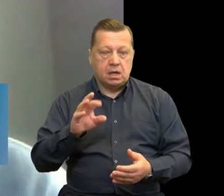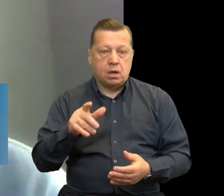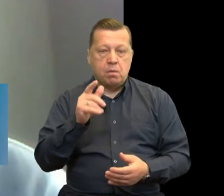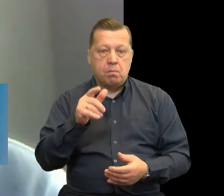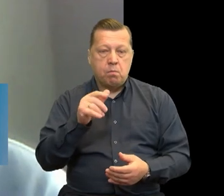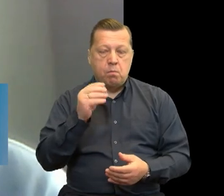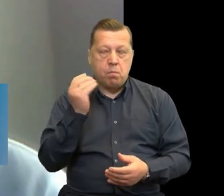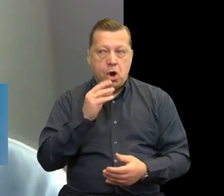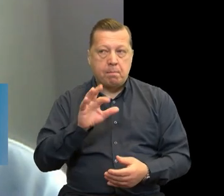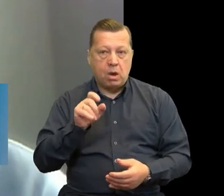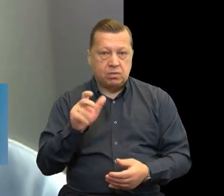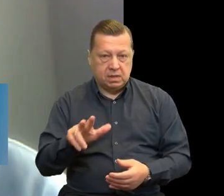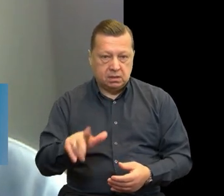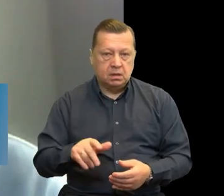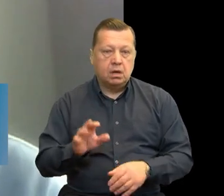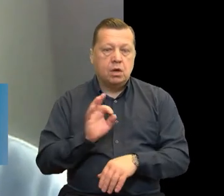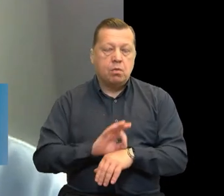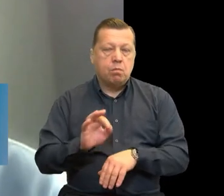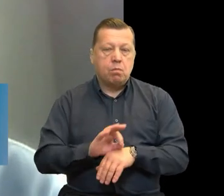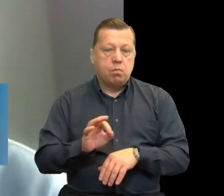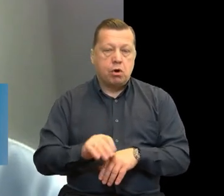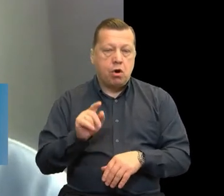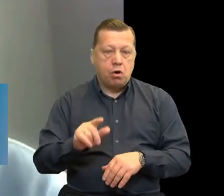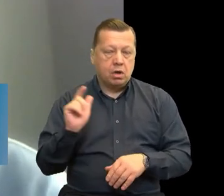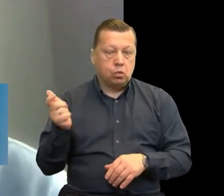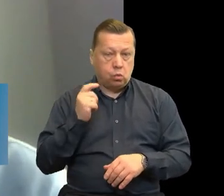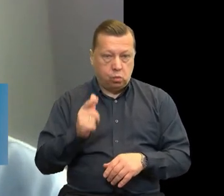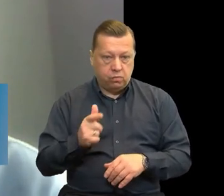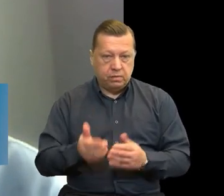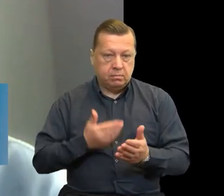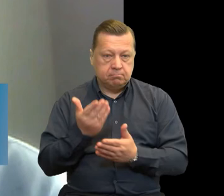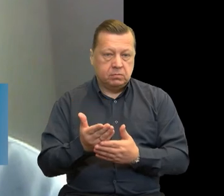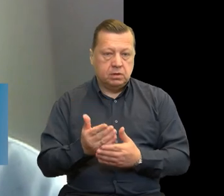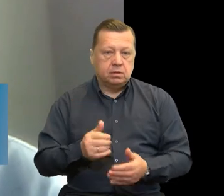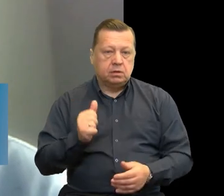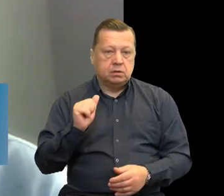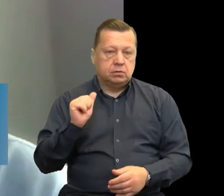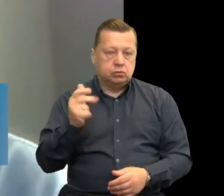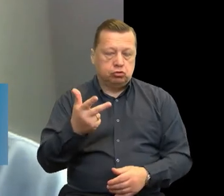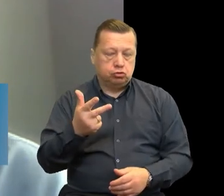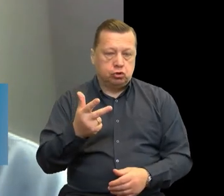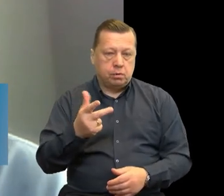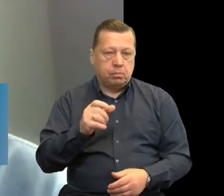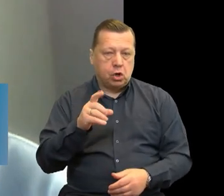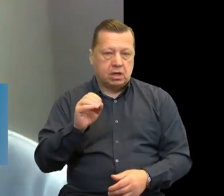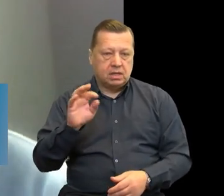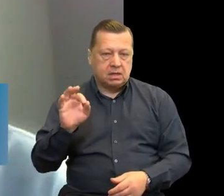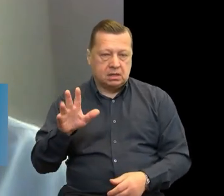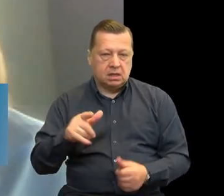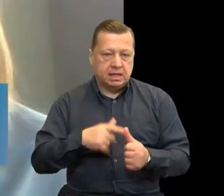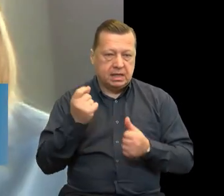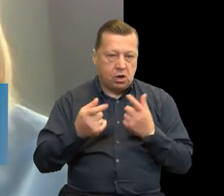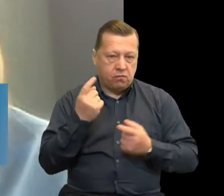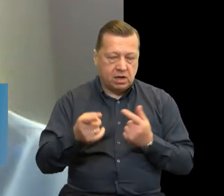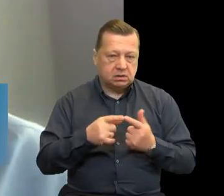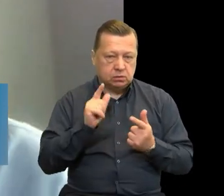na projektach tak zwanych głównych dostępne są trzy pierwsze priorytety. Czyli innowacyjne